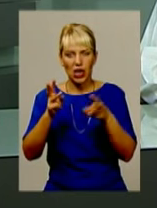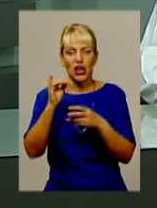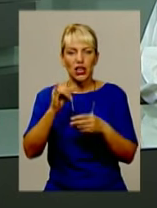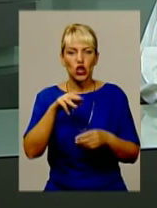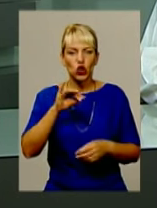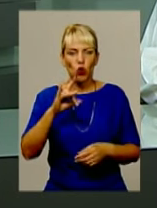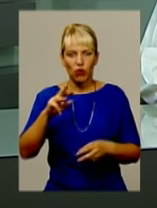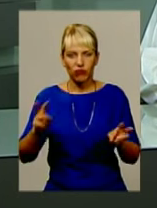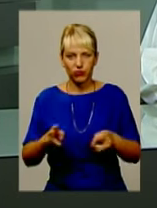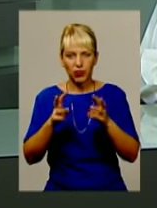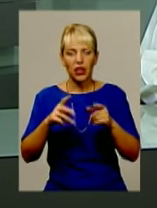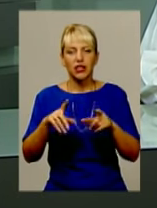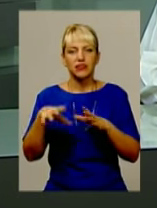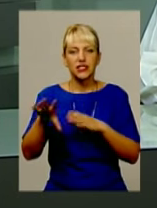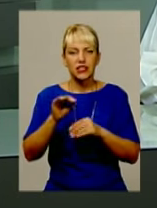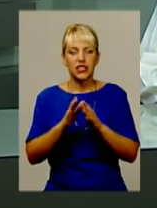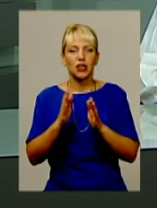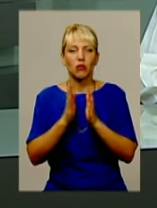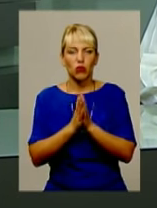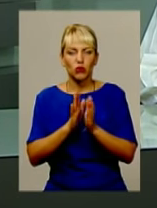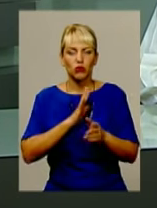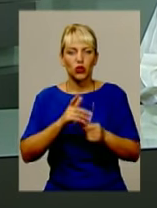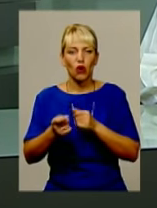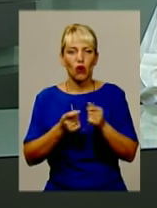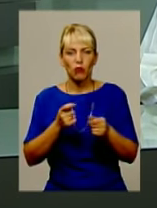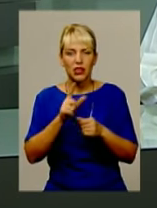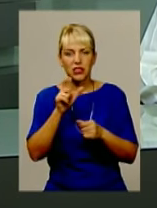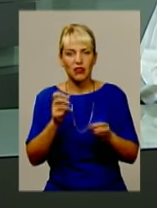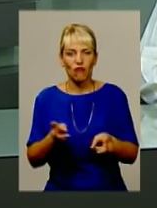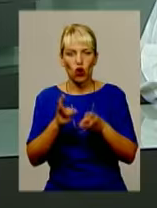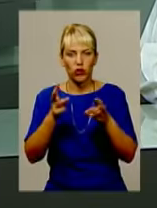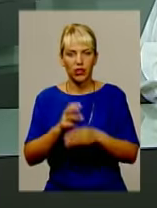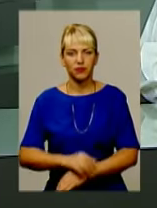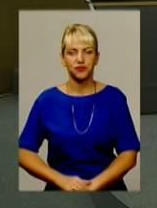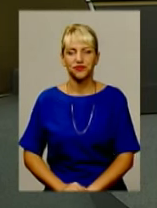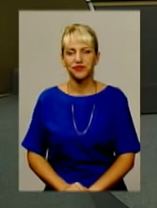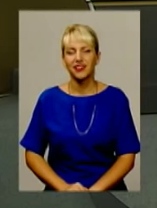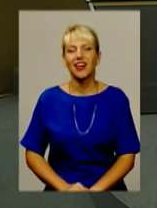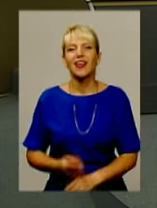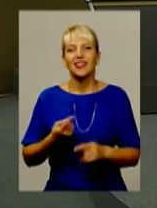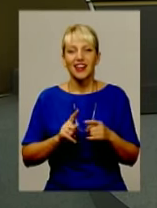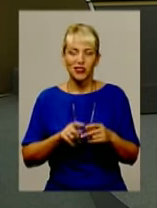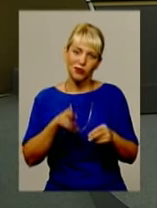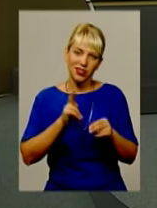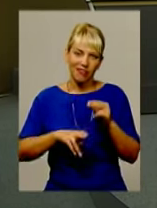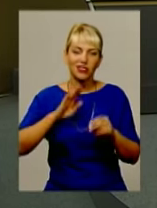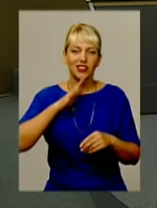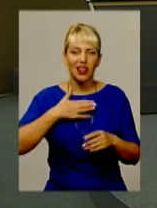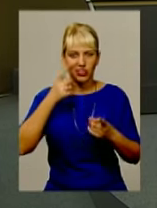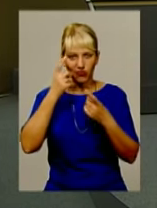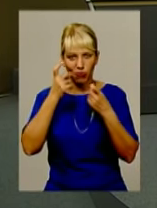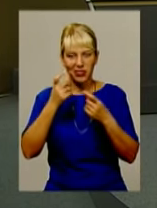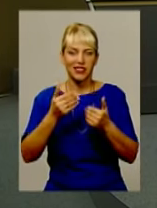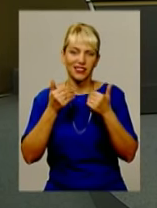Надзвичайники закликають усіх жителів області бути дуже обережними з вогнем. На цьому ми і завершуємо наш інформаційний